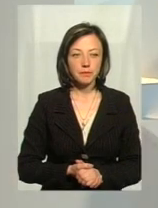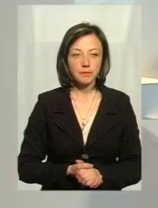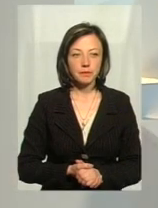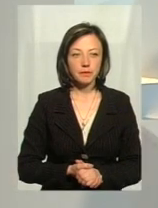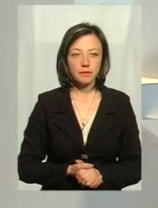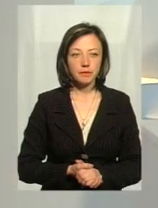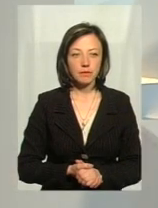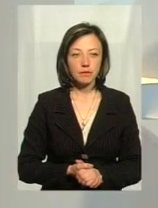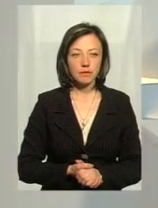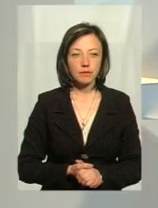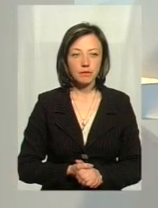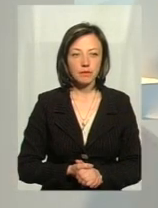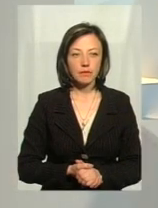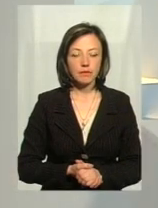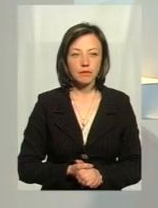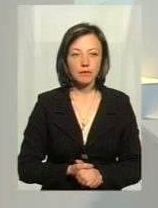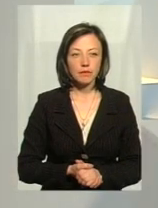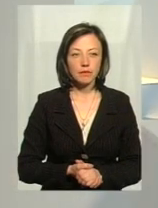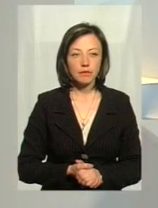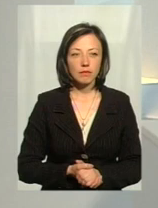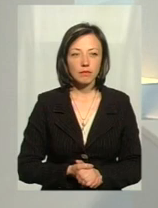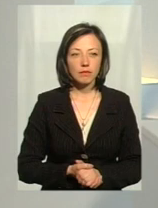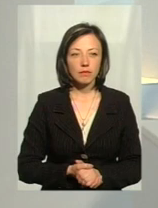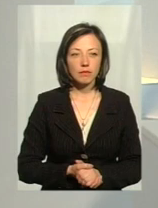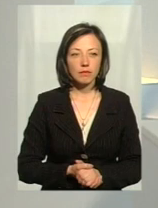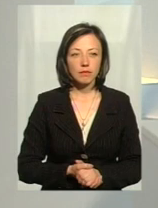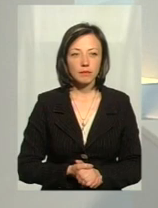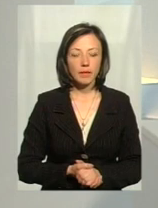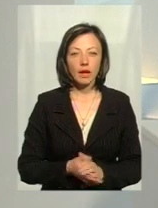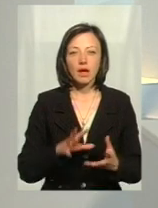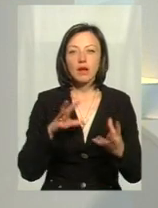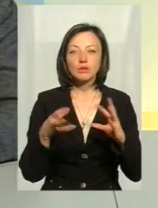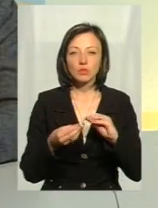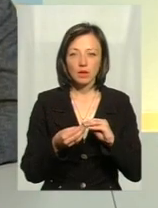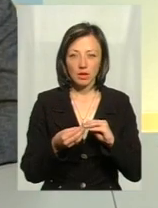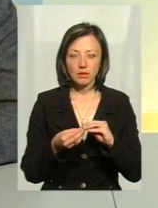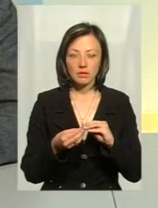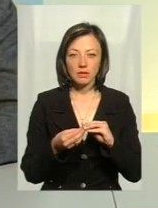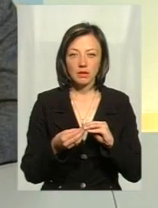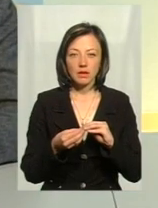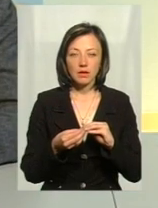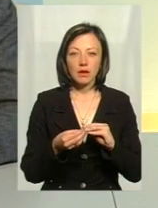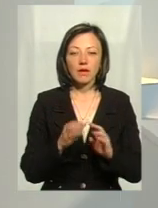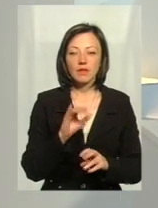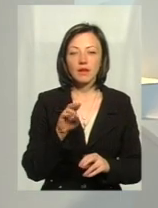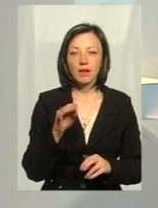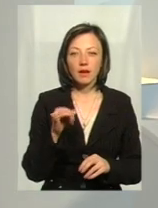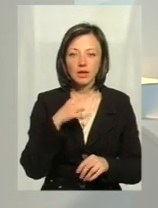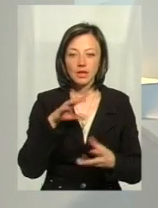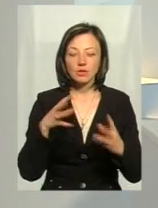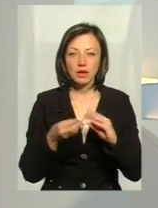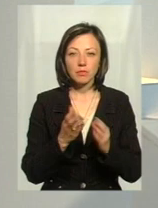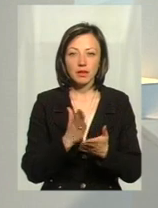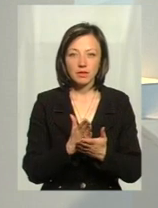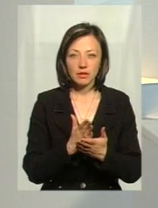Останнє запитання до вас, тому що добігає вже час нашого ефіру. В чому бачу? Да, от каже пан Віталій, що приносить вже